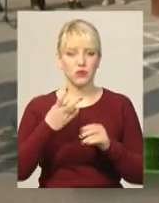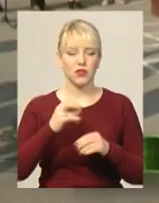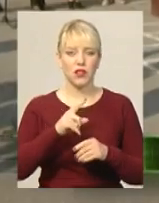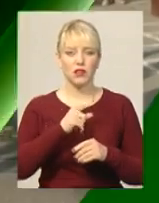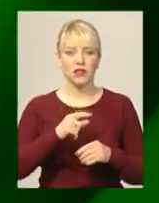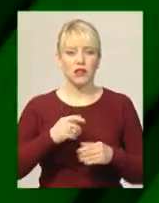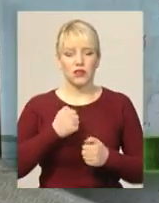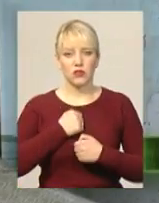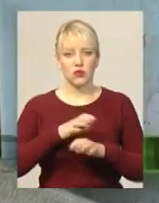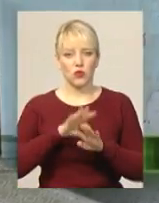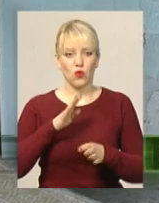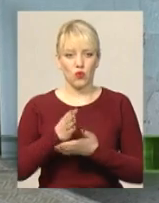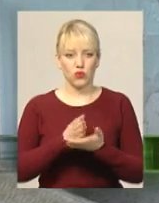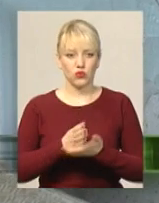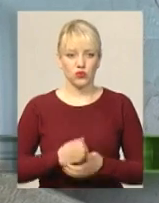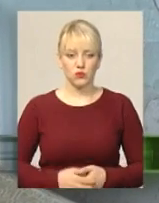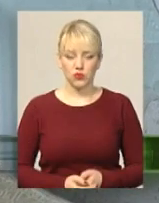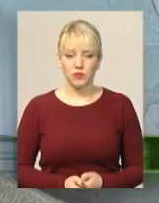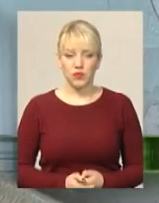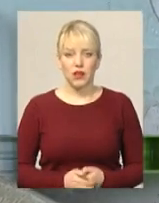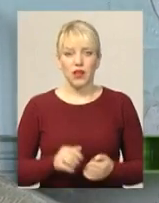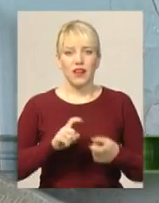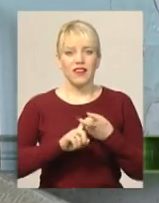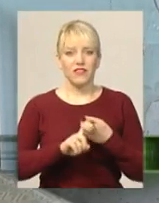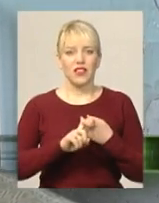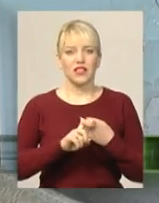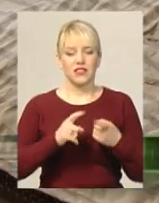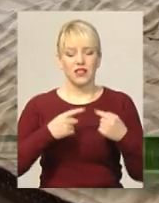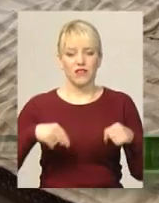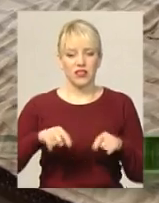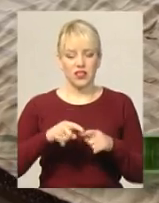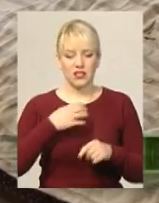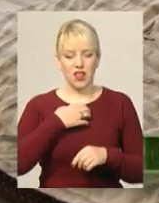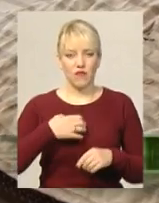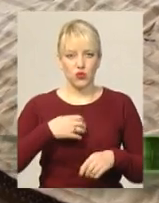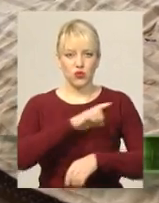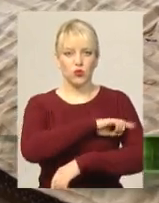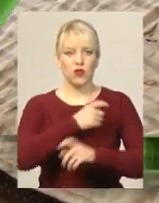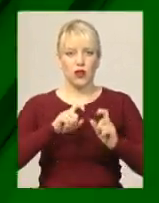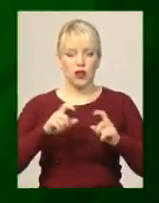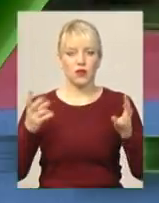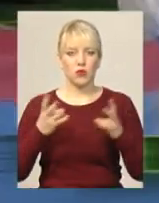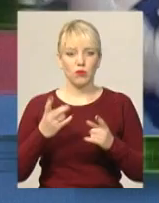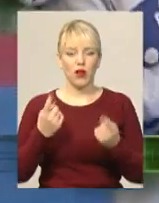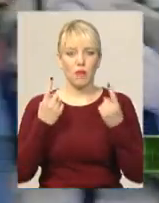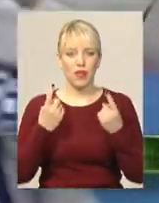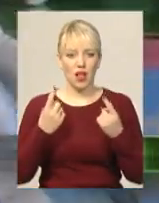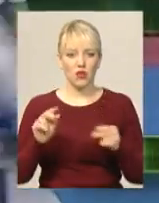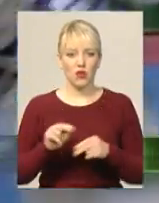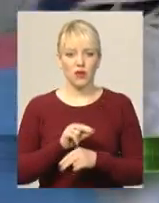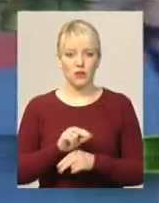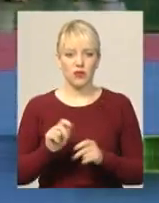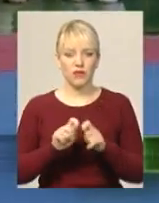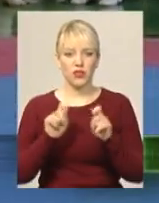службу. Інфекційне відділення Славуцької районної лікарні потребує капітального ремонту. Відкритий